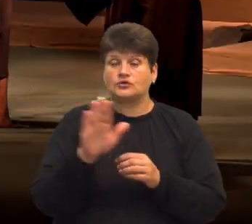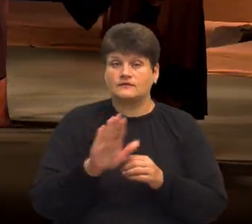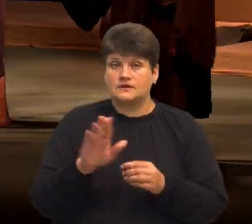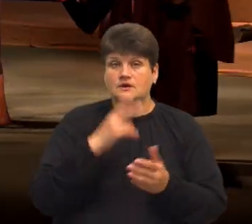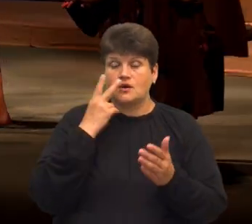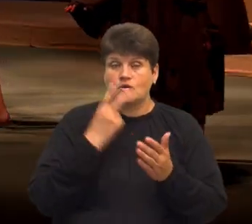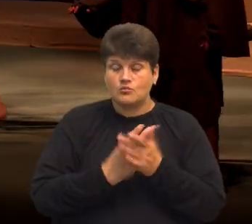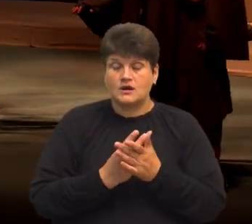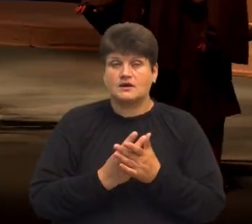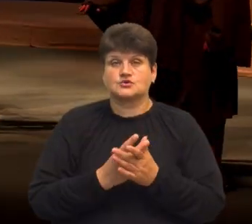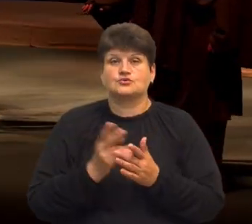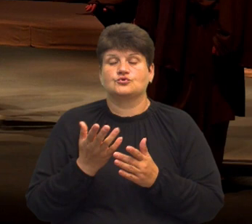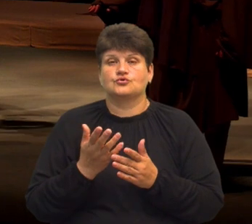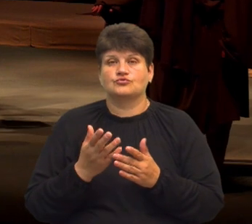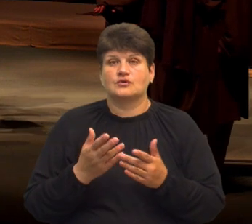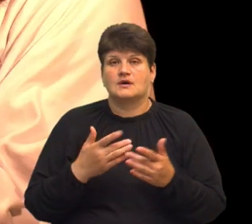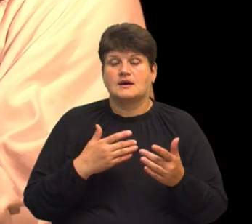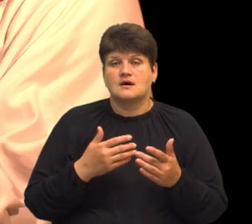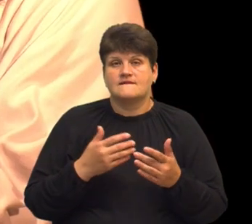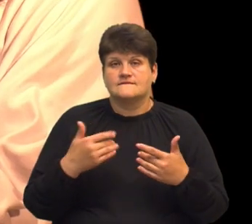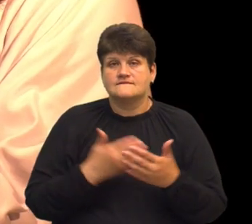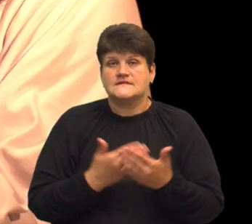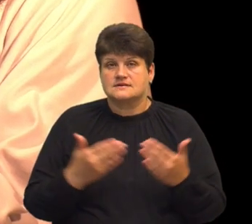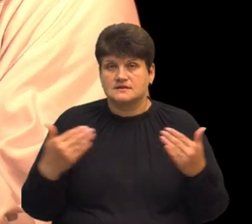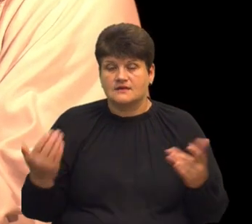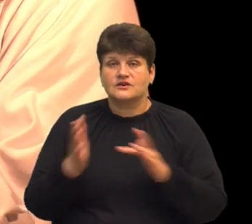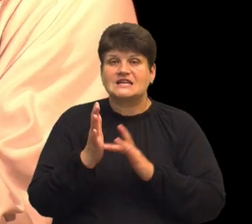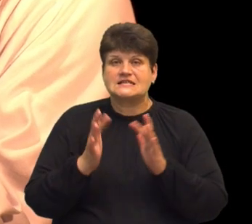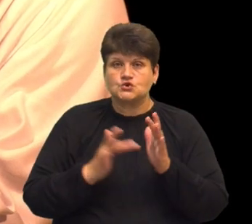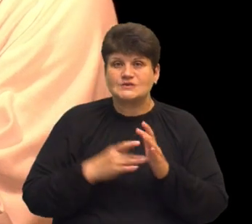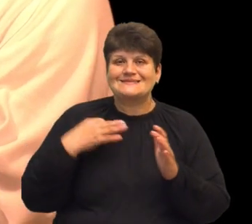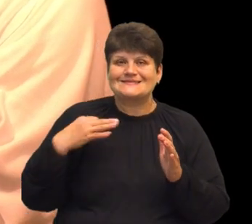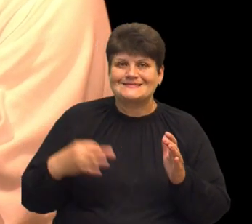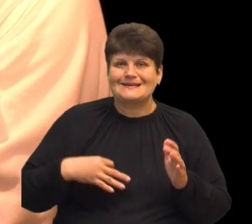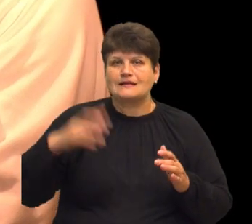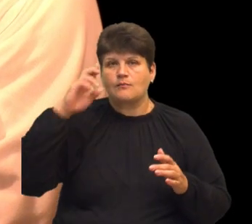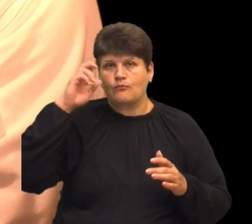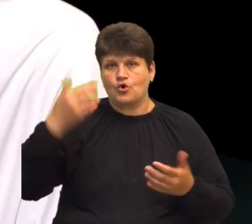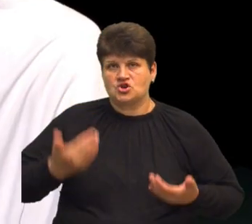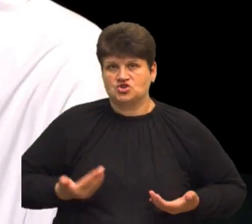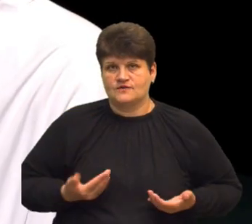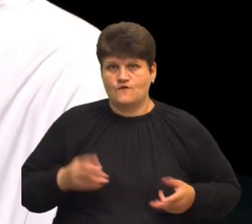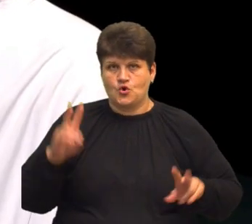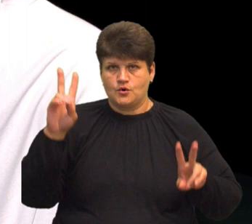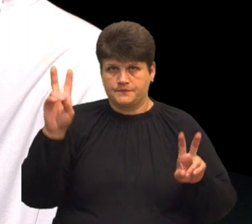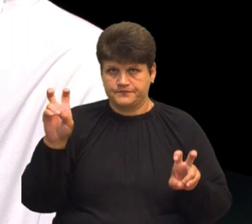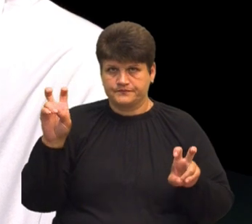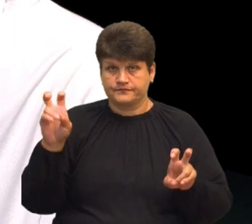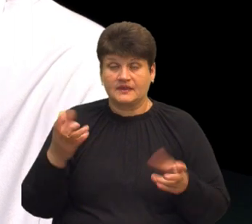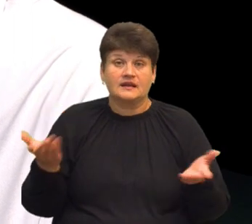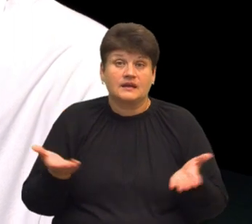містерії «Ісус – син Бога живого». Над виставою актори працюють місяць. Ісуса грає Євген Лацік. Якихось таких